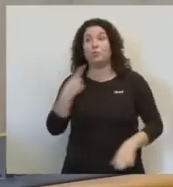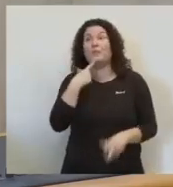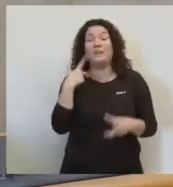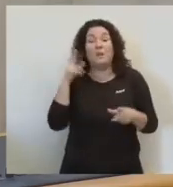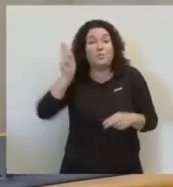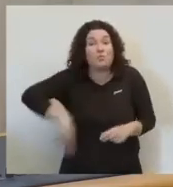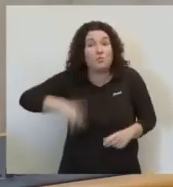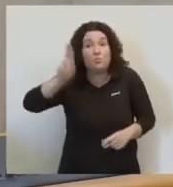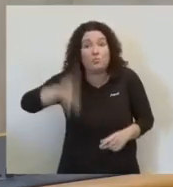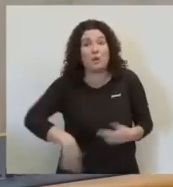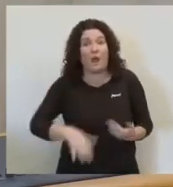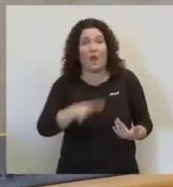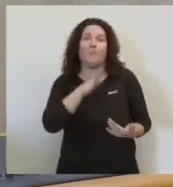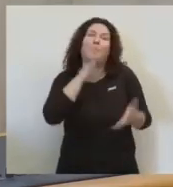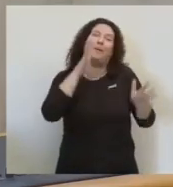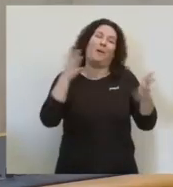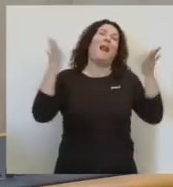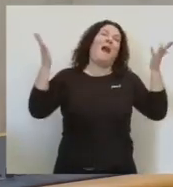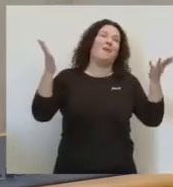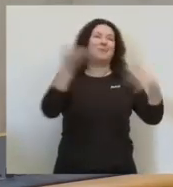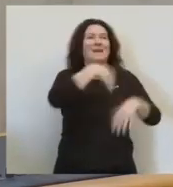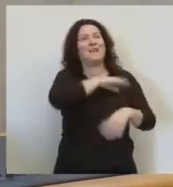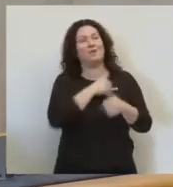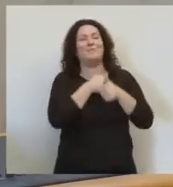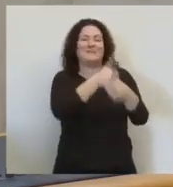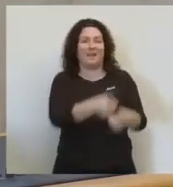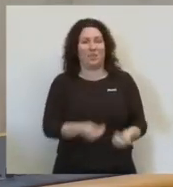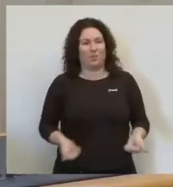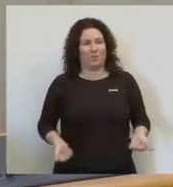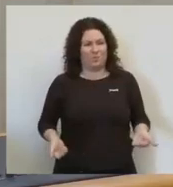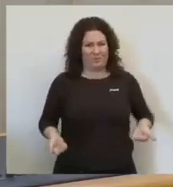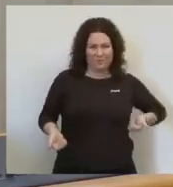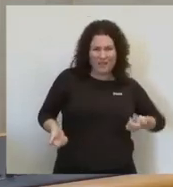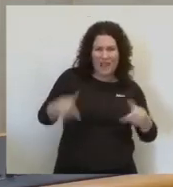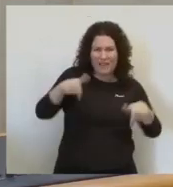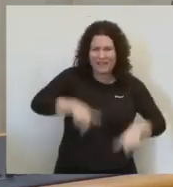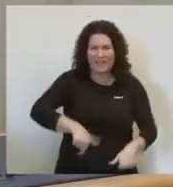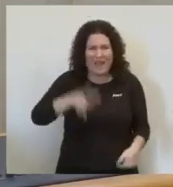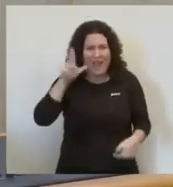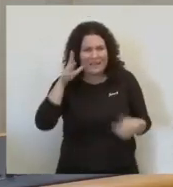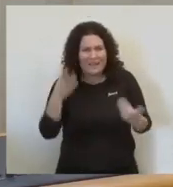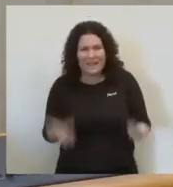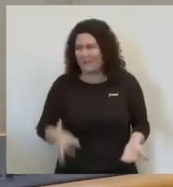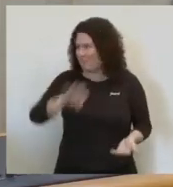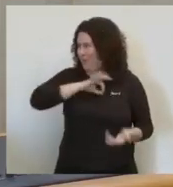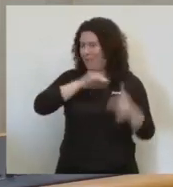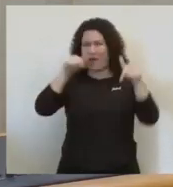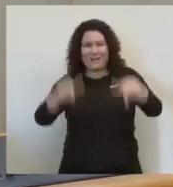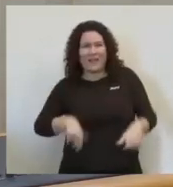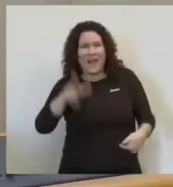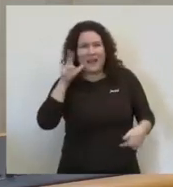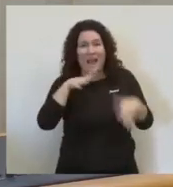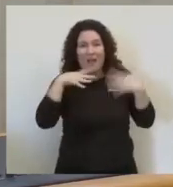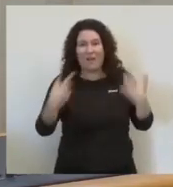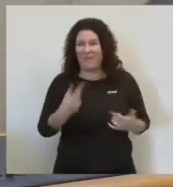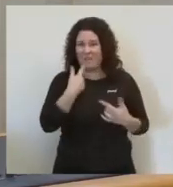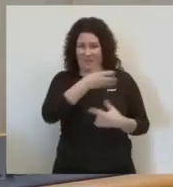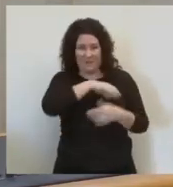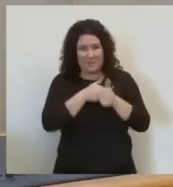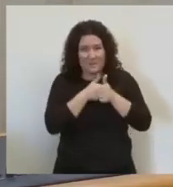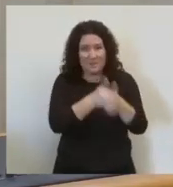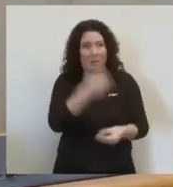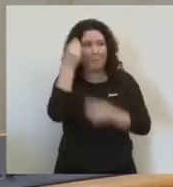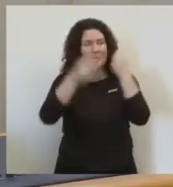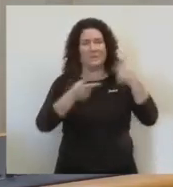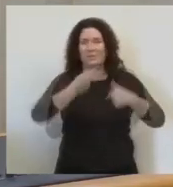Però clar, el castellà està perseguit. Dir que el castellà està perseguit a la ciutat d'Alacant, en la diputació d'Alacant, avui en dia és tractar d